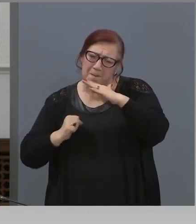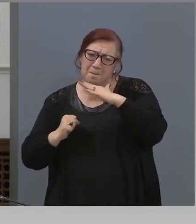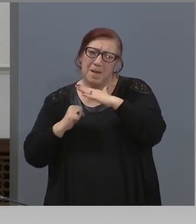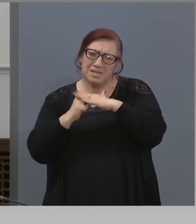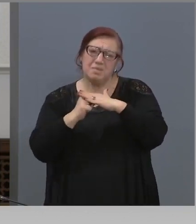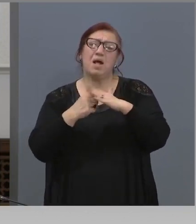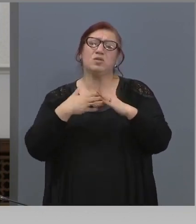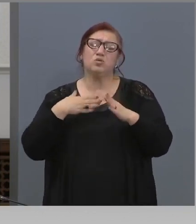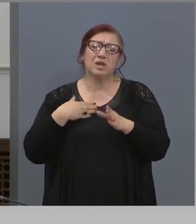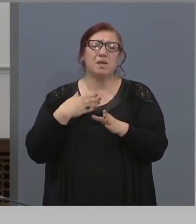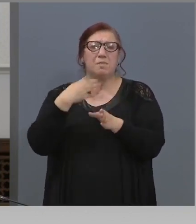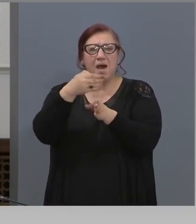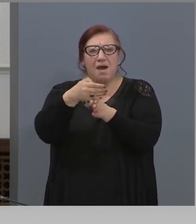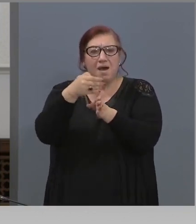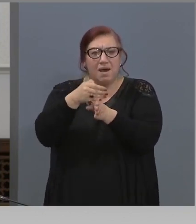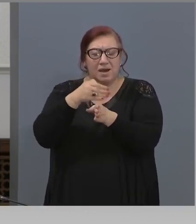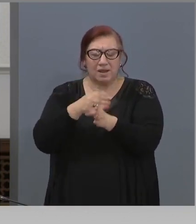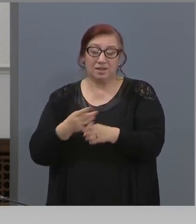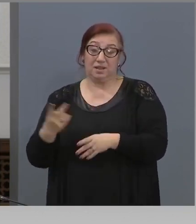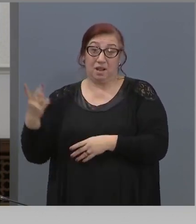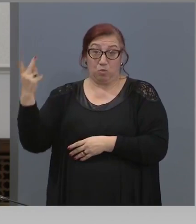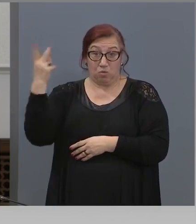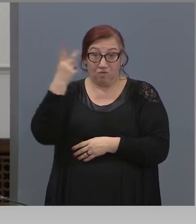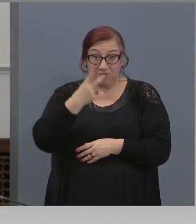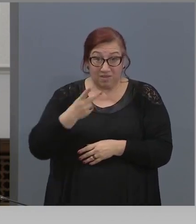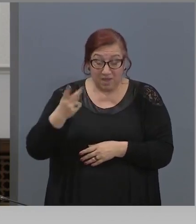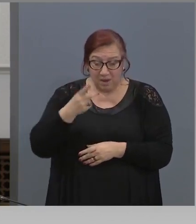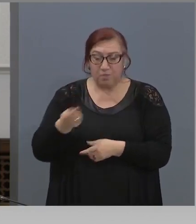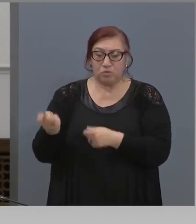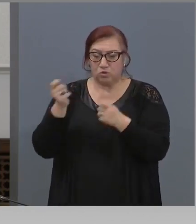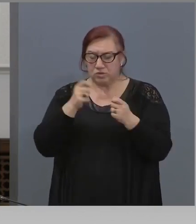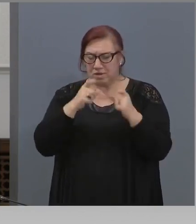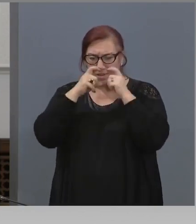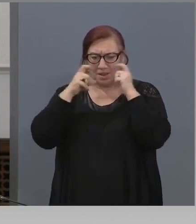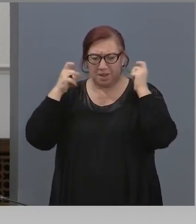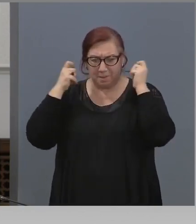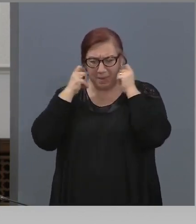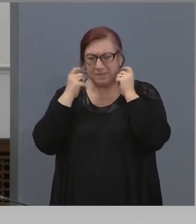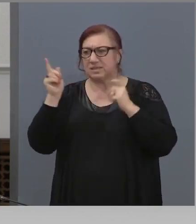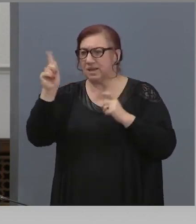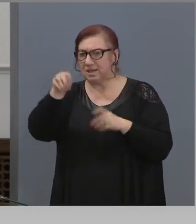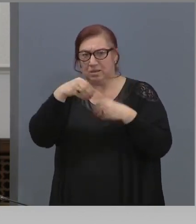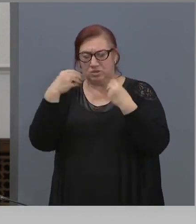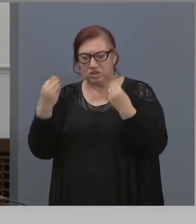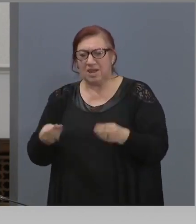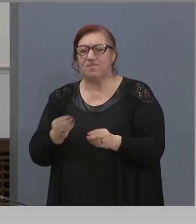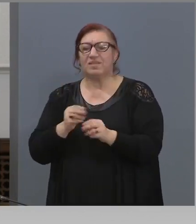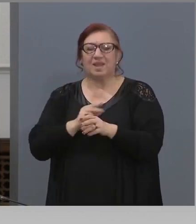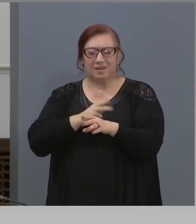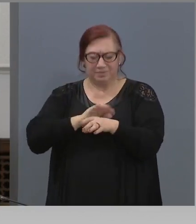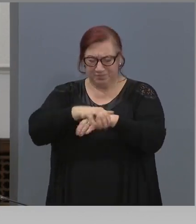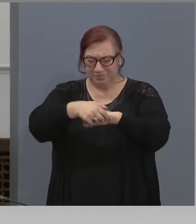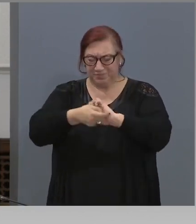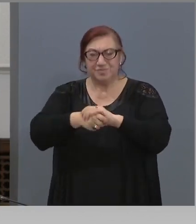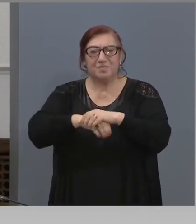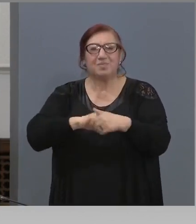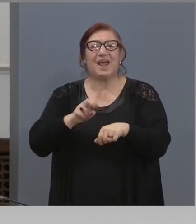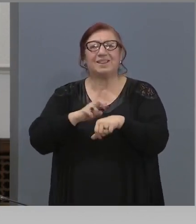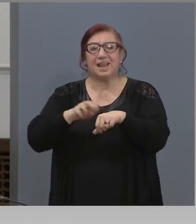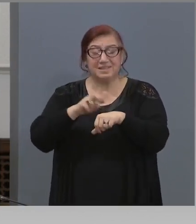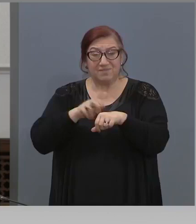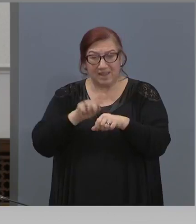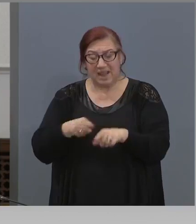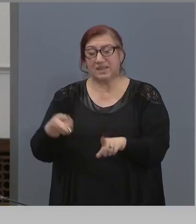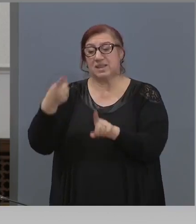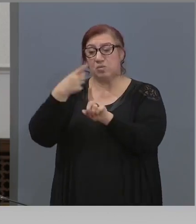този ред. Повтарям, задължително маски, задължително дезинфектанти, задължително спазване на дистанцията, излизане